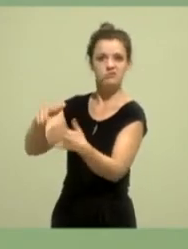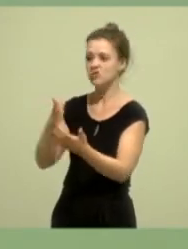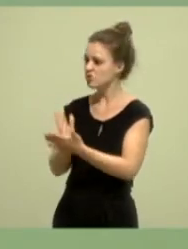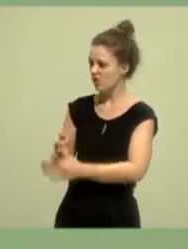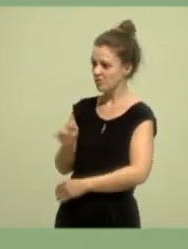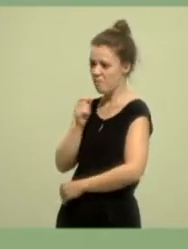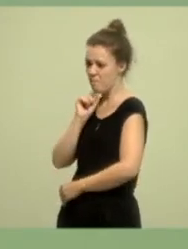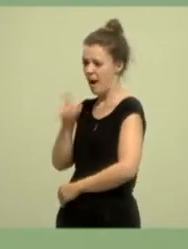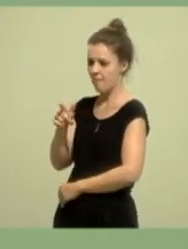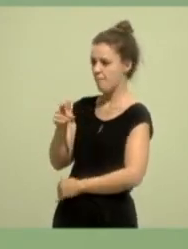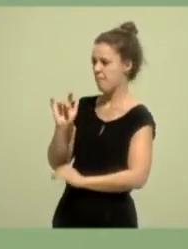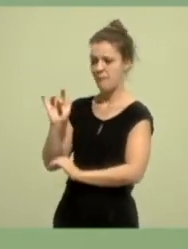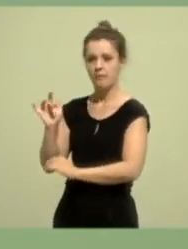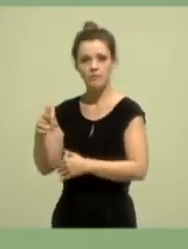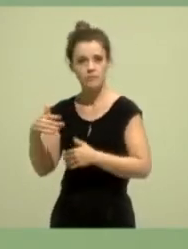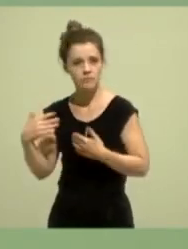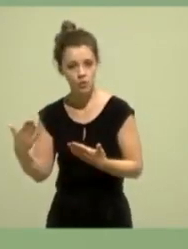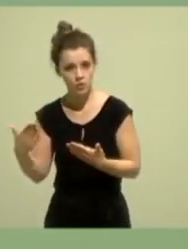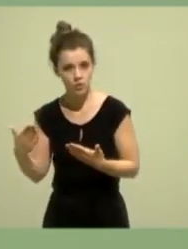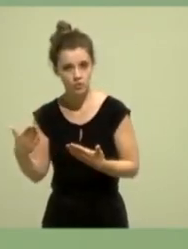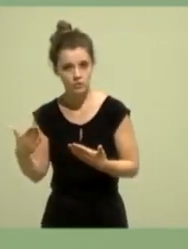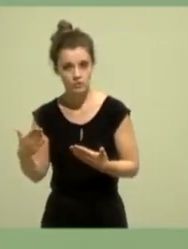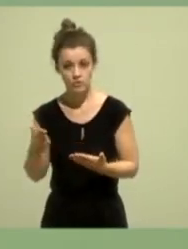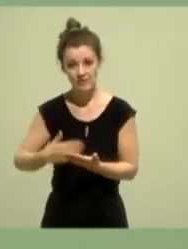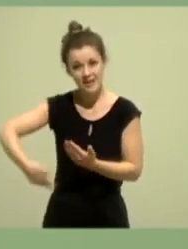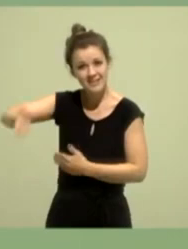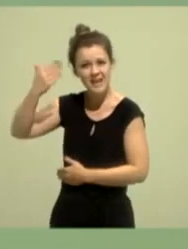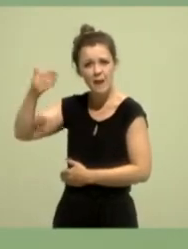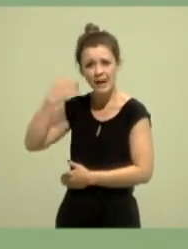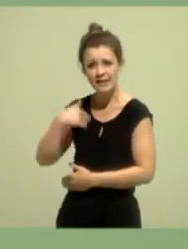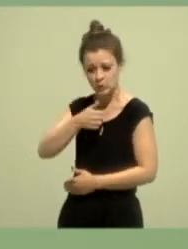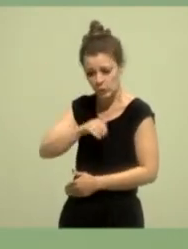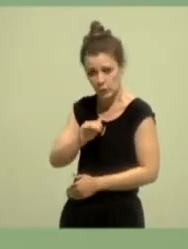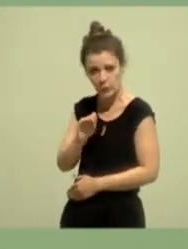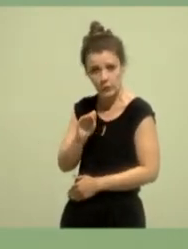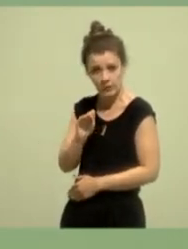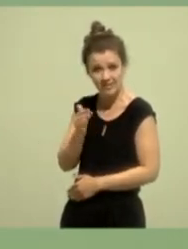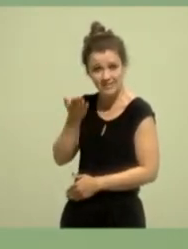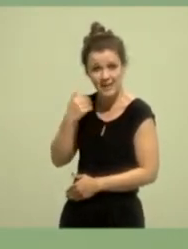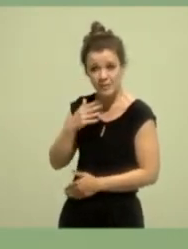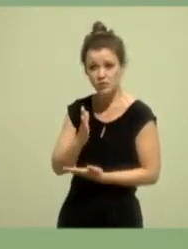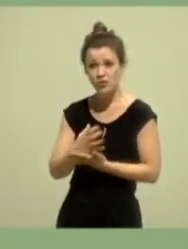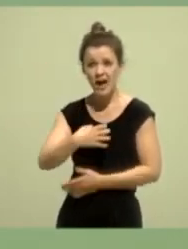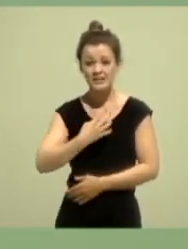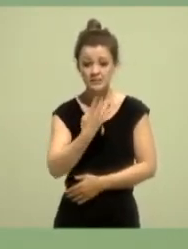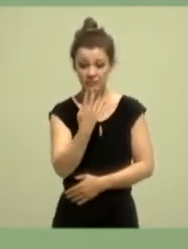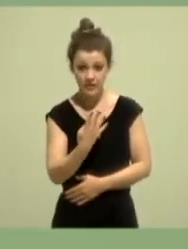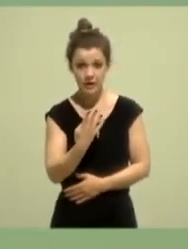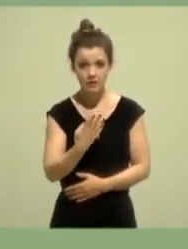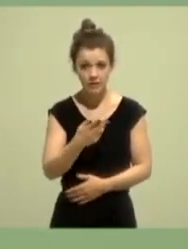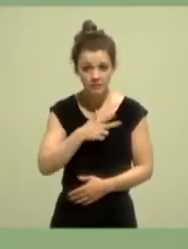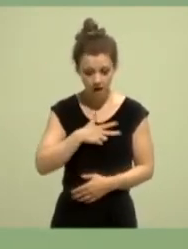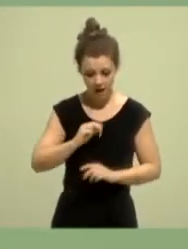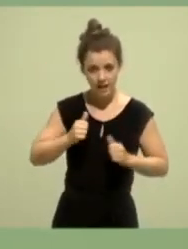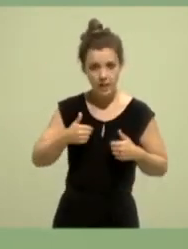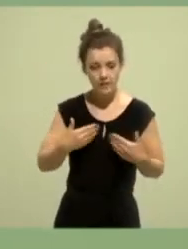Und ich habe als Jugendliche und junge Erwachsene von Hartz IV gelebt und weiß, was das für die Chancen eines Menschen bedeuten kann. Aber allein das